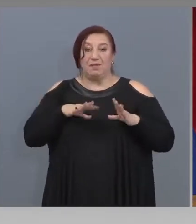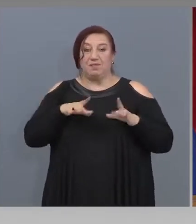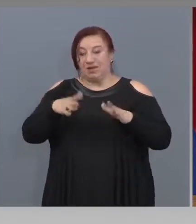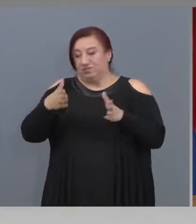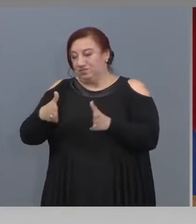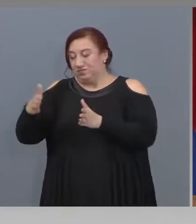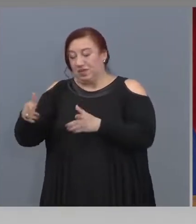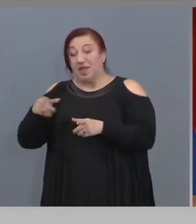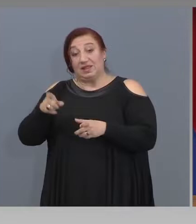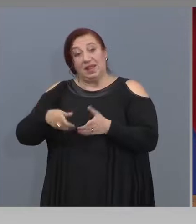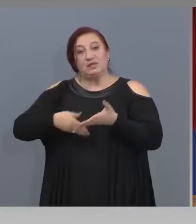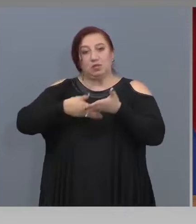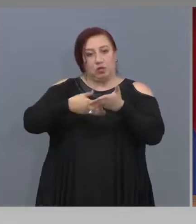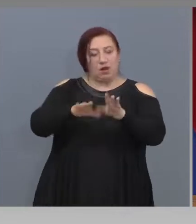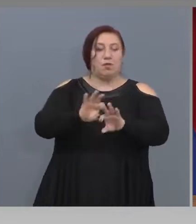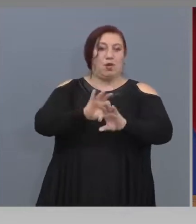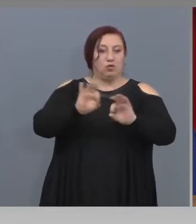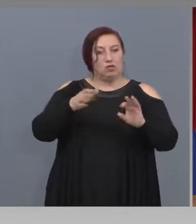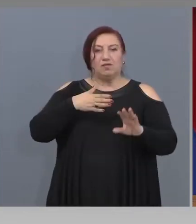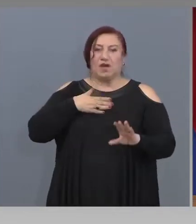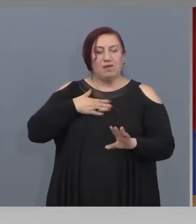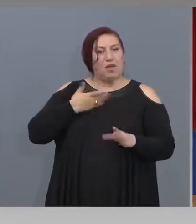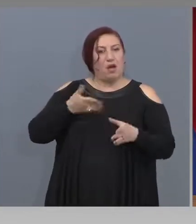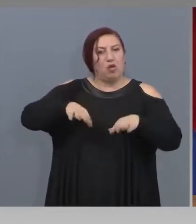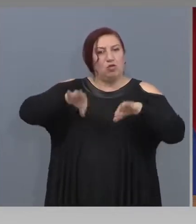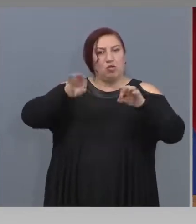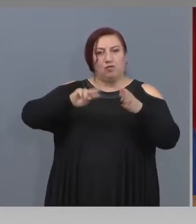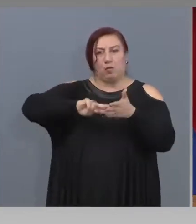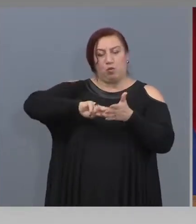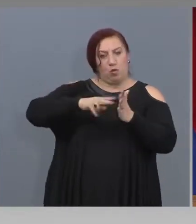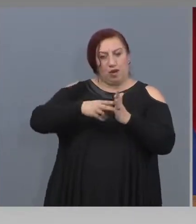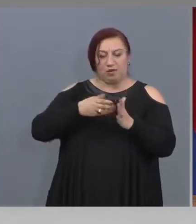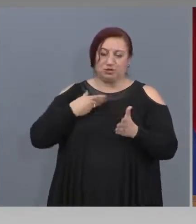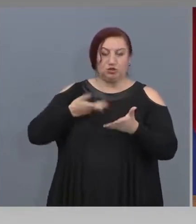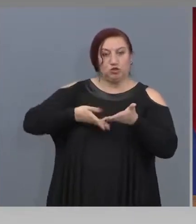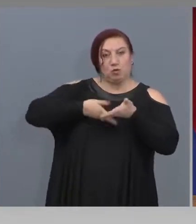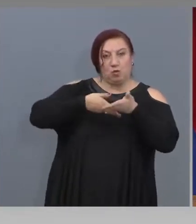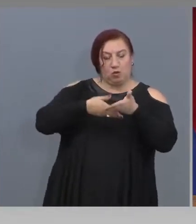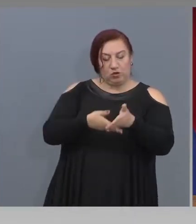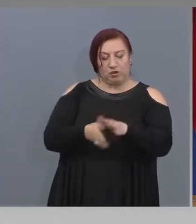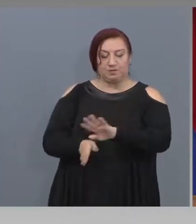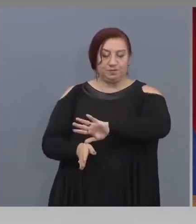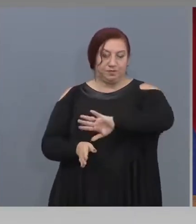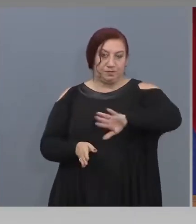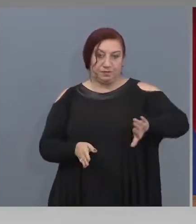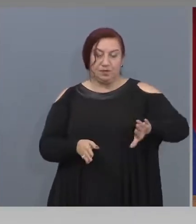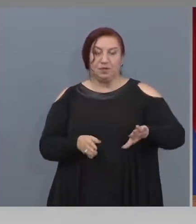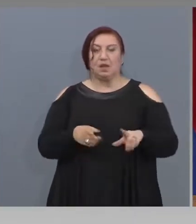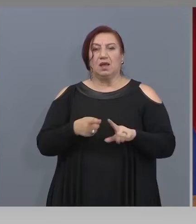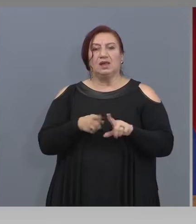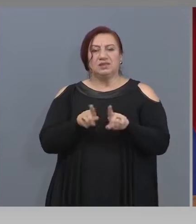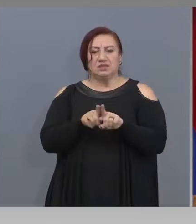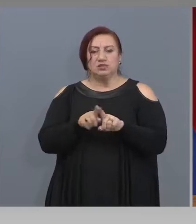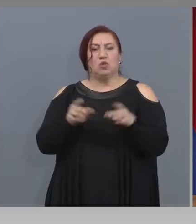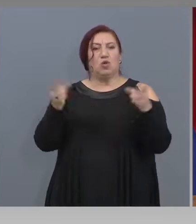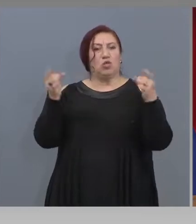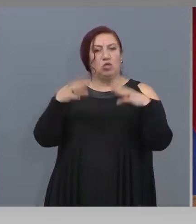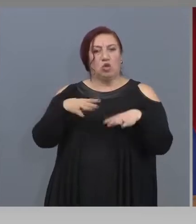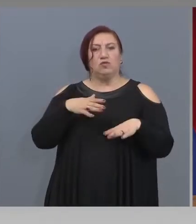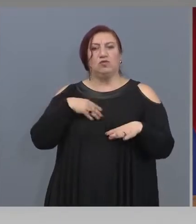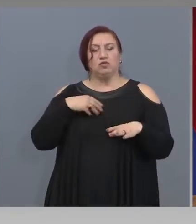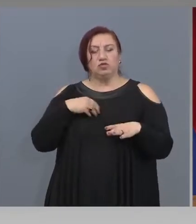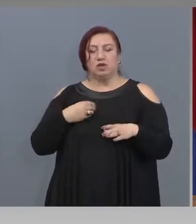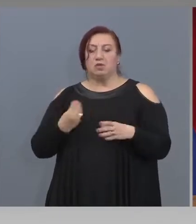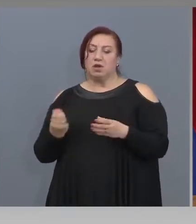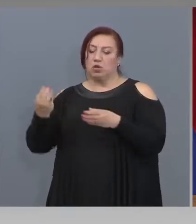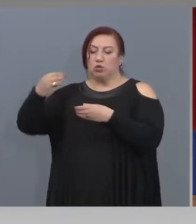вече проекти. Освен това, отново ще има захранване на Фонд